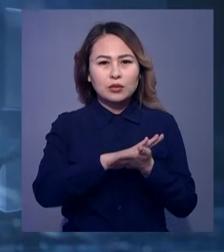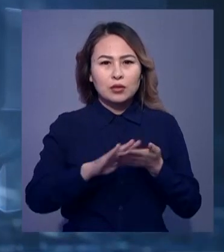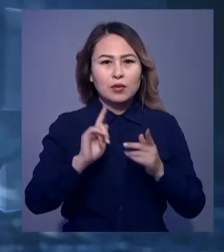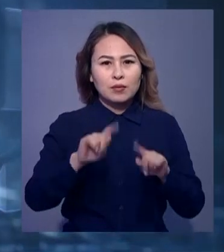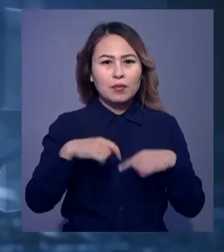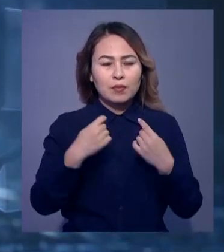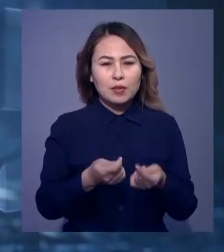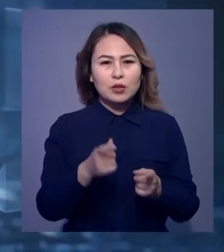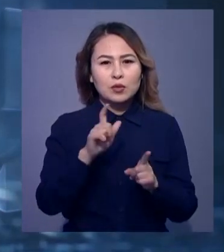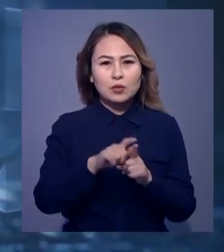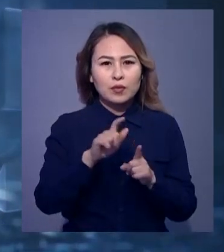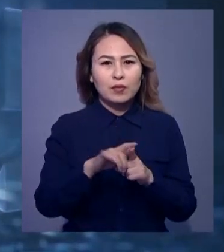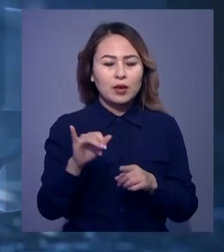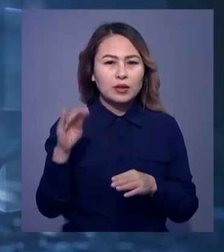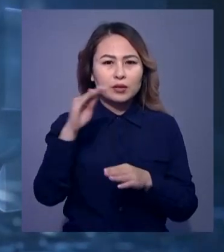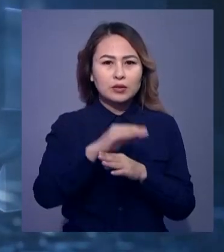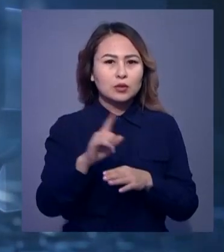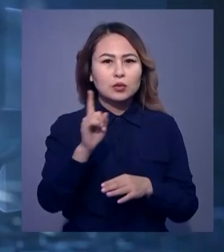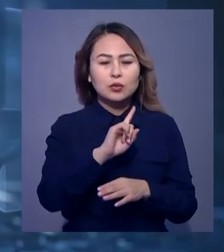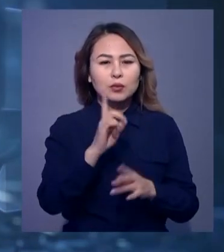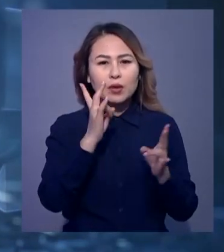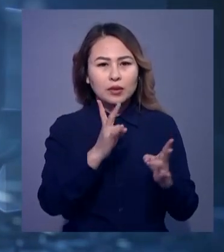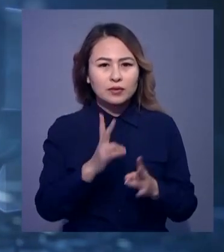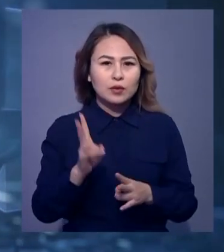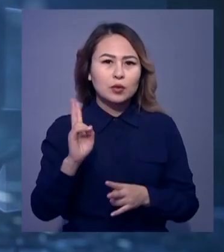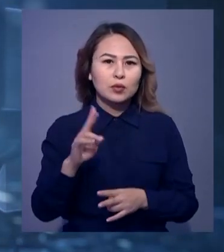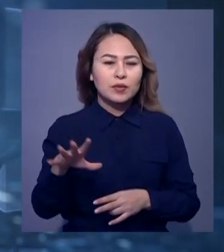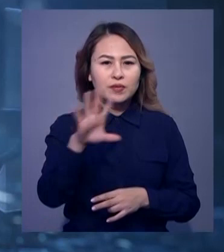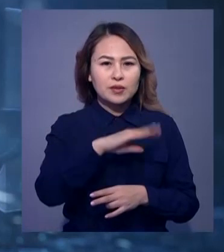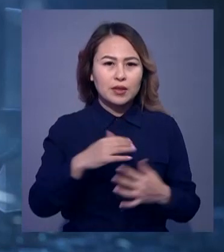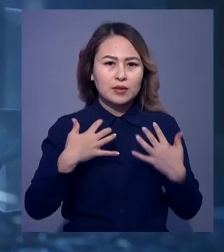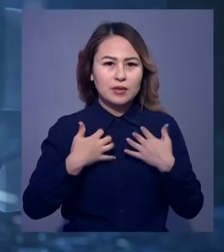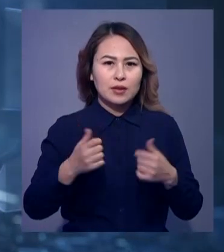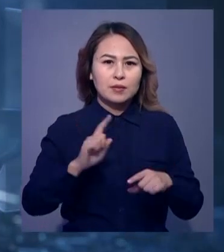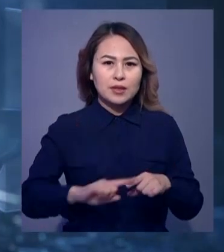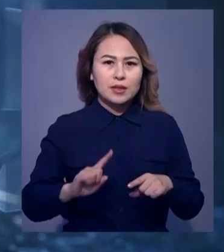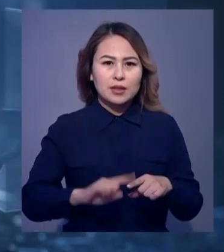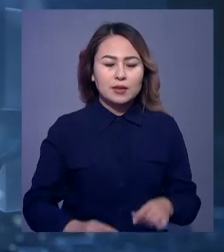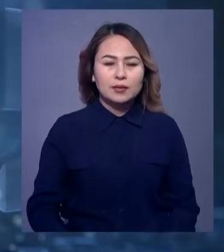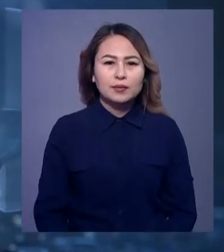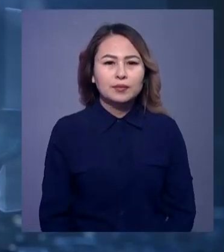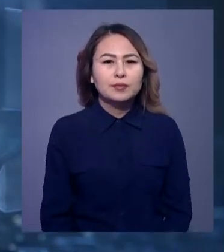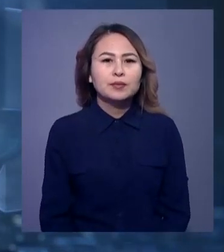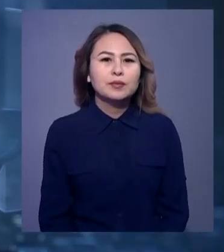жеткізуіңізді сұраймын. Сондаяқ Зардап шеккендердің тезірек сауғып кетуіне тілектестік білдіремін.